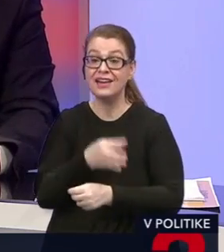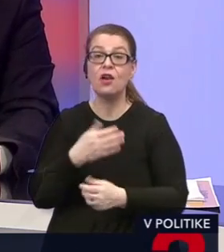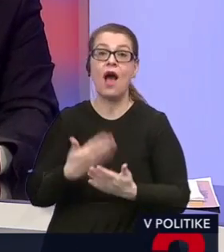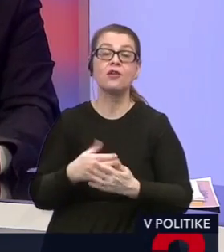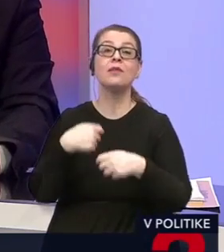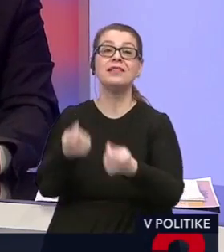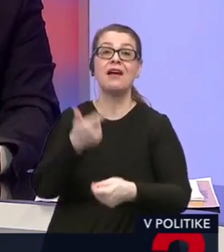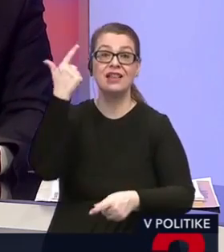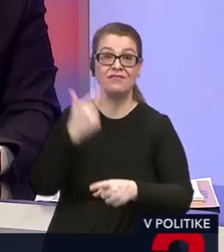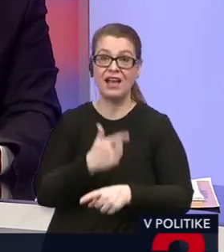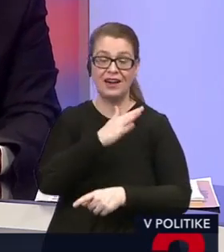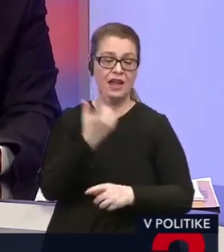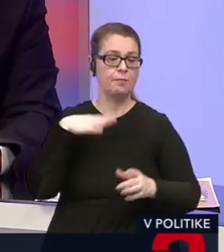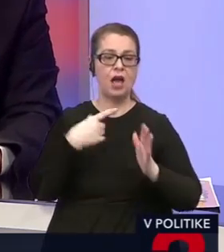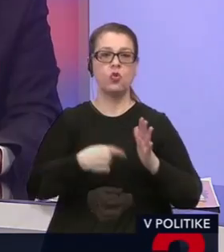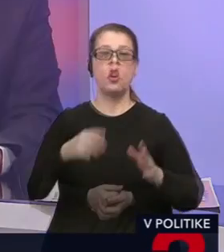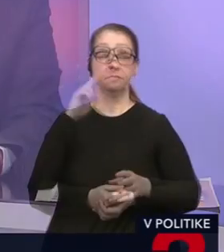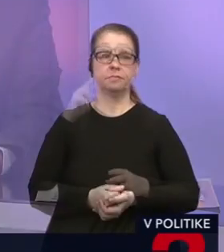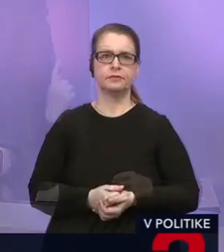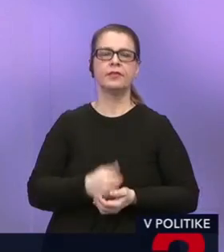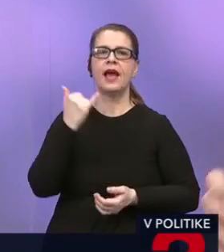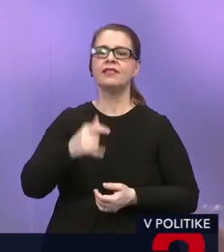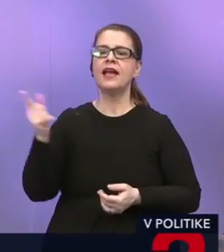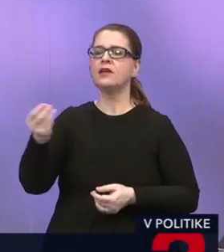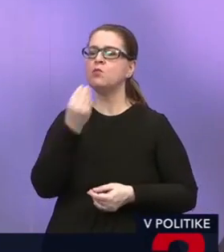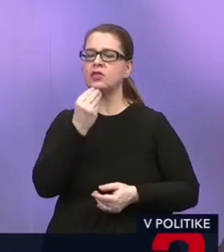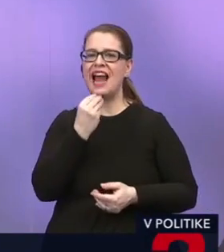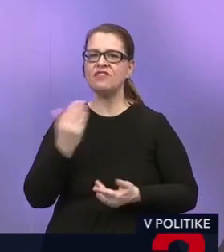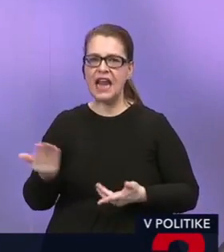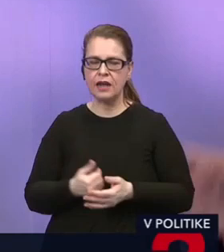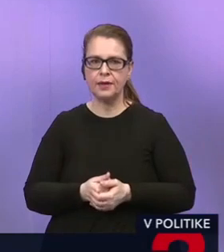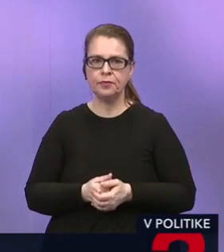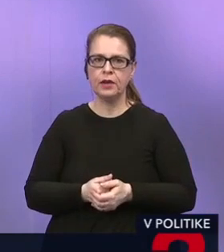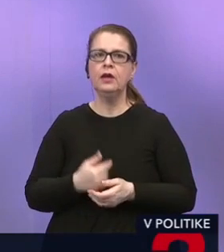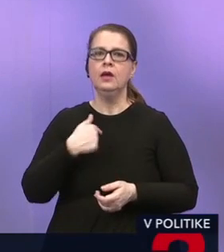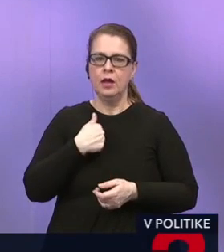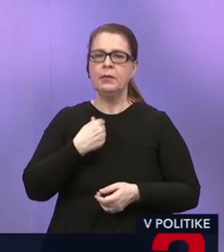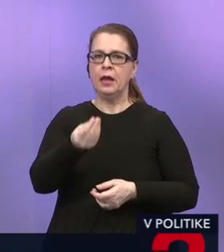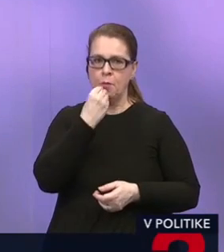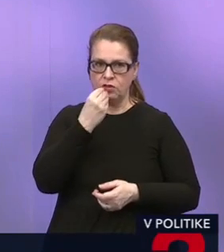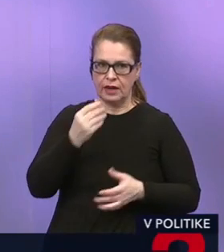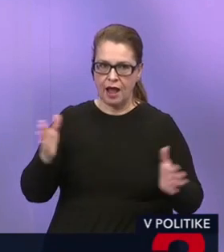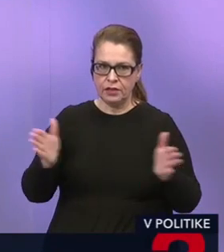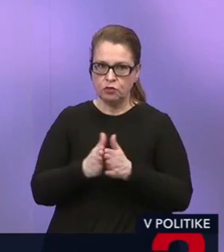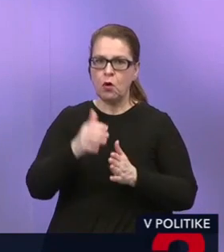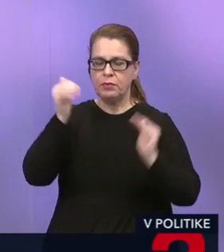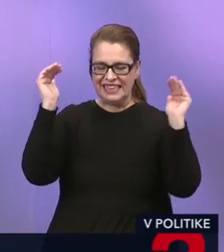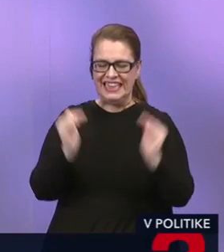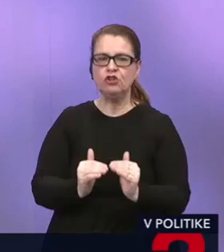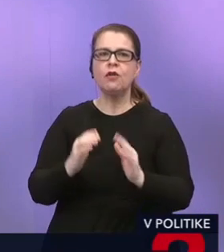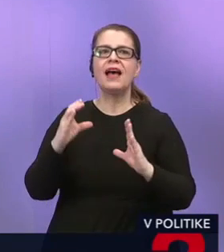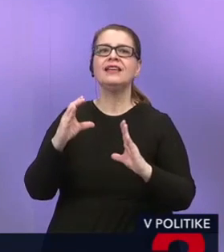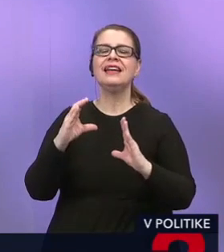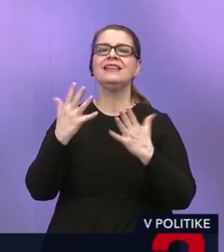tak, ako pán Kolár slibuje od septembra a máme konec január. My sme s potravinármi pri tom prvom znižovaní na 10%